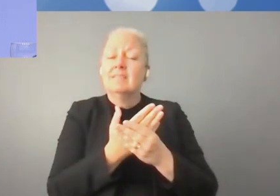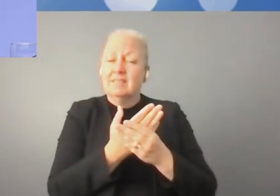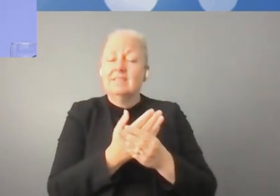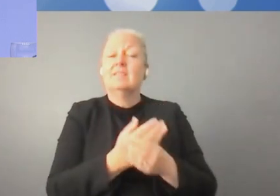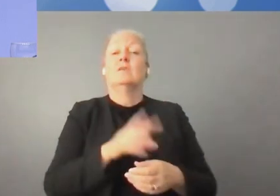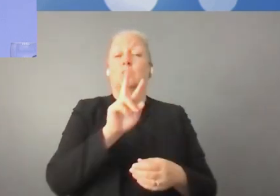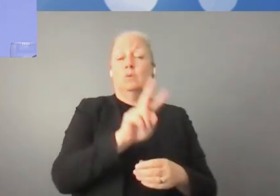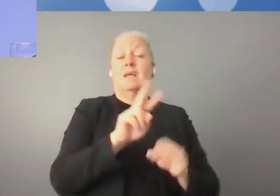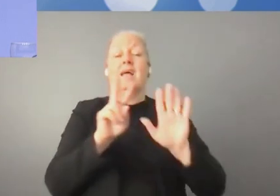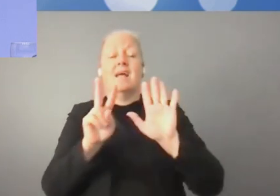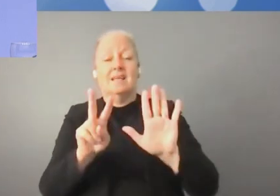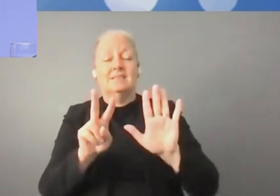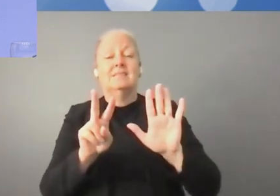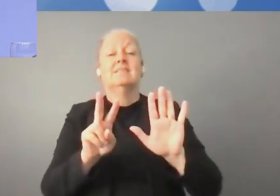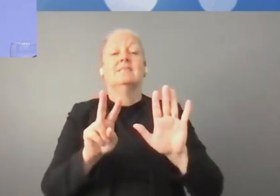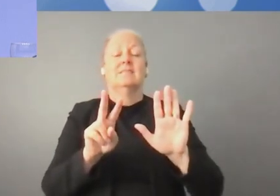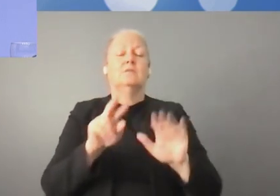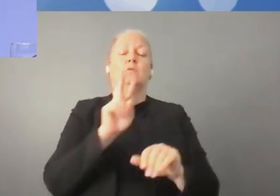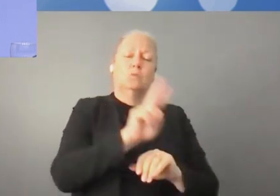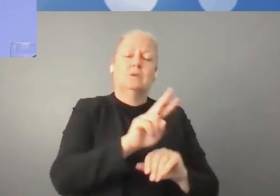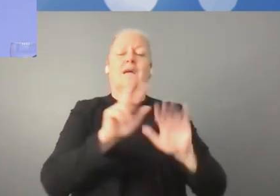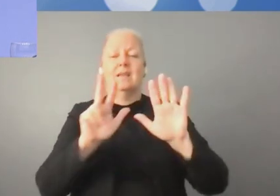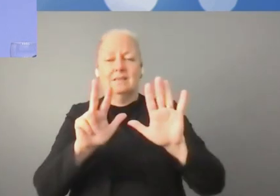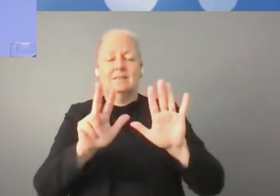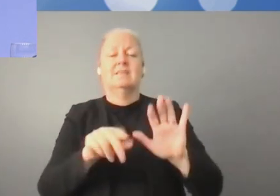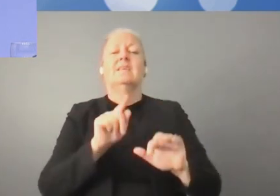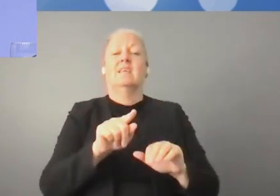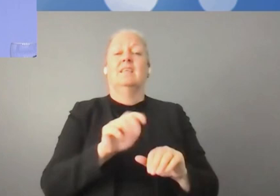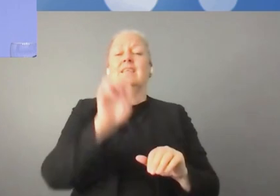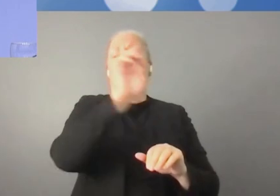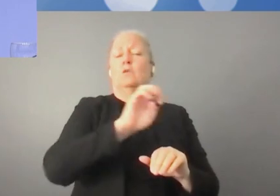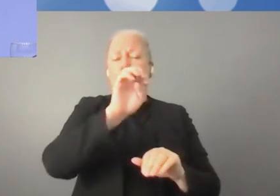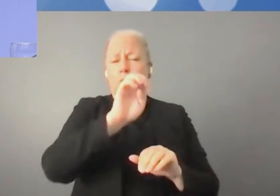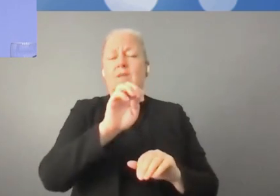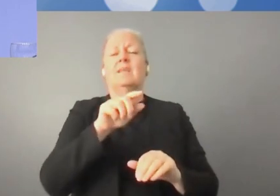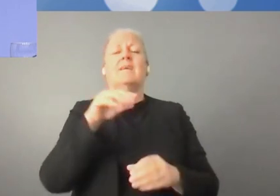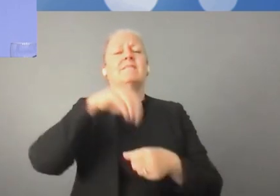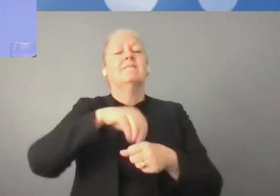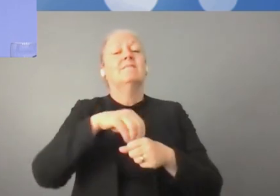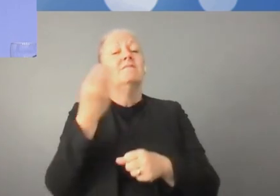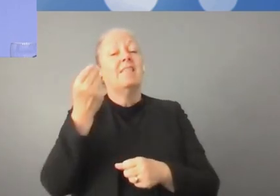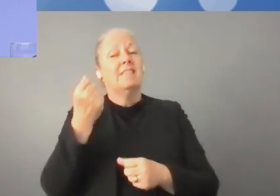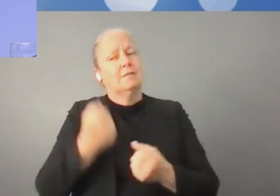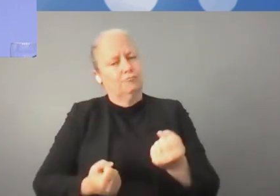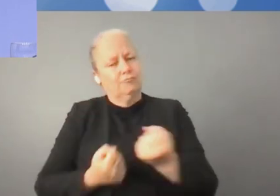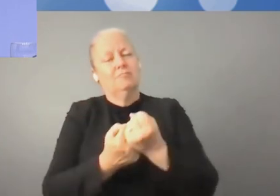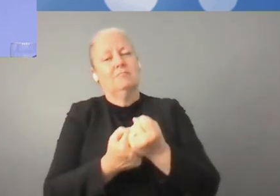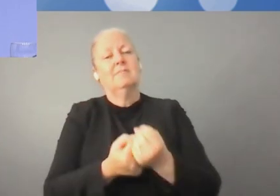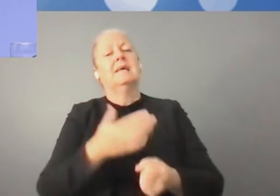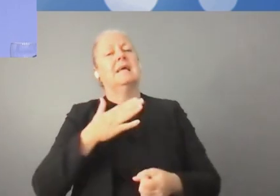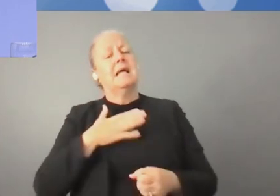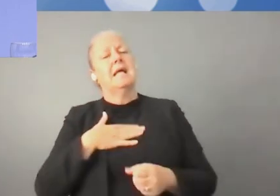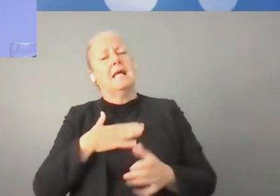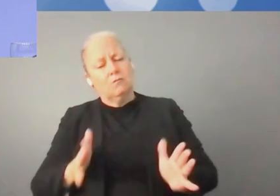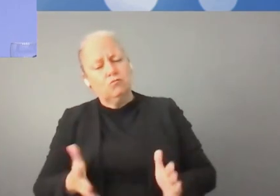comprend la coopération avec les sociétés, les entreprises